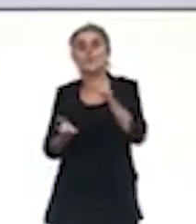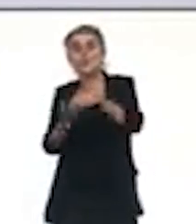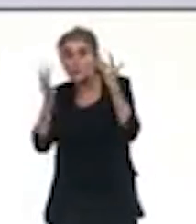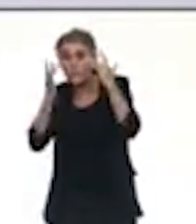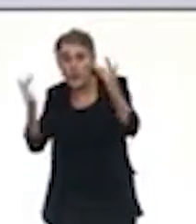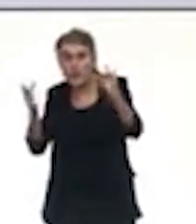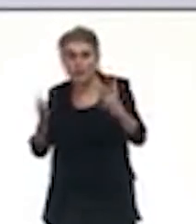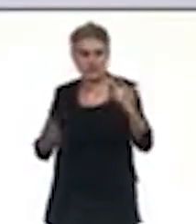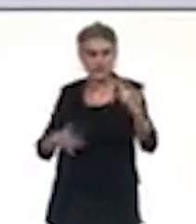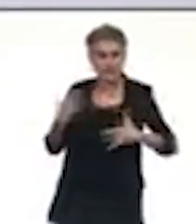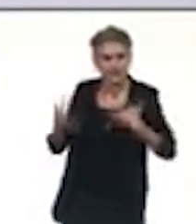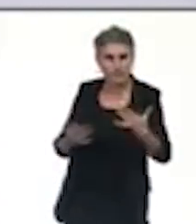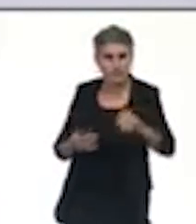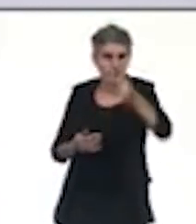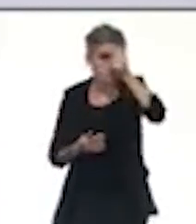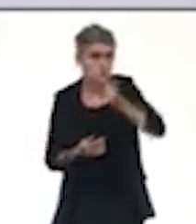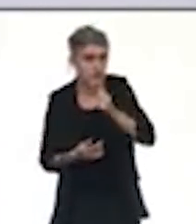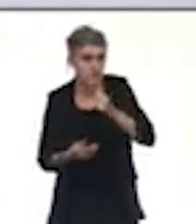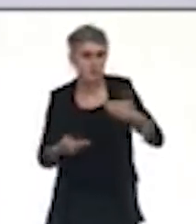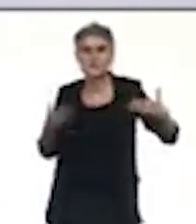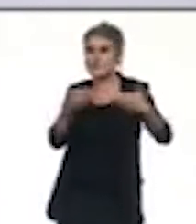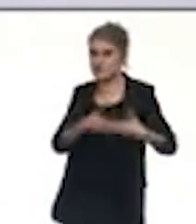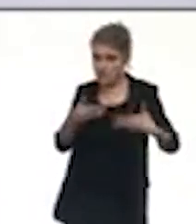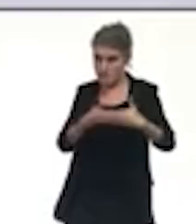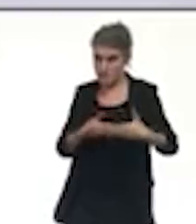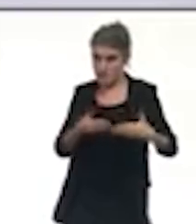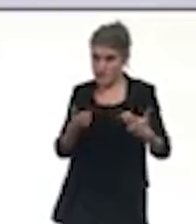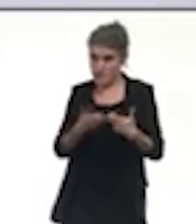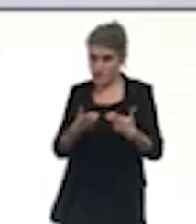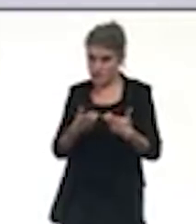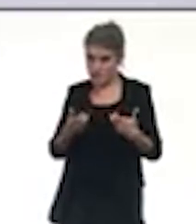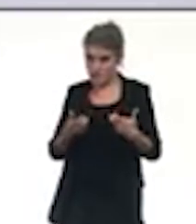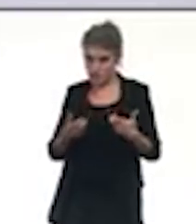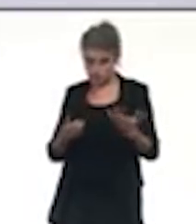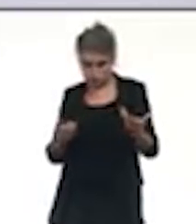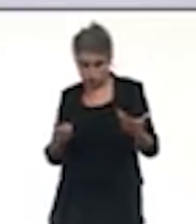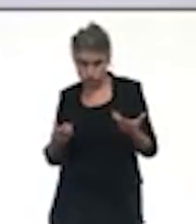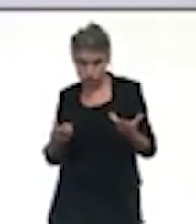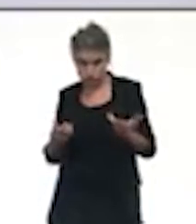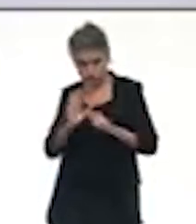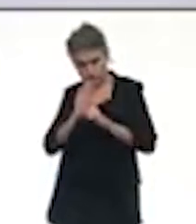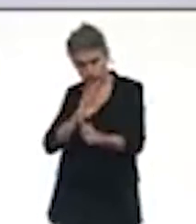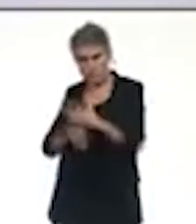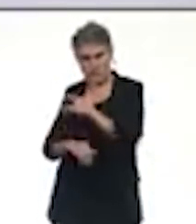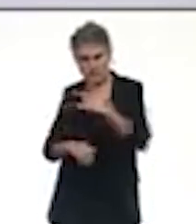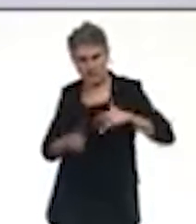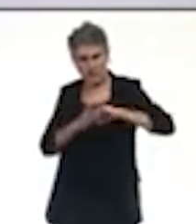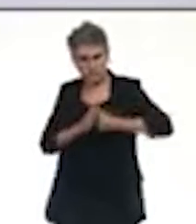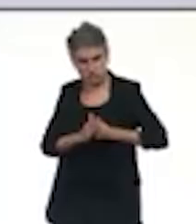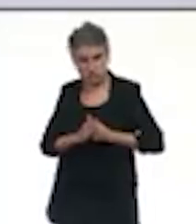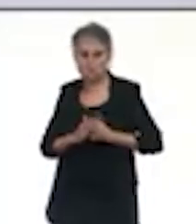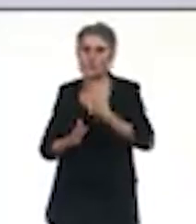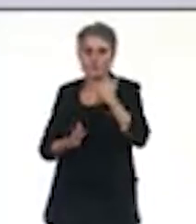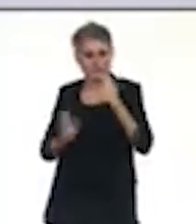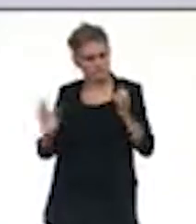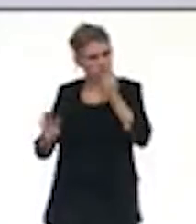les théâtres, les musées, les cinémas, ont, disposent de protocoles sanitaires stricts et ne sont donc pas concernés